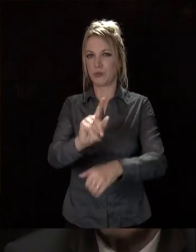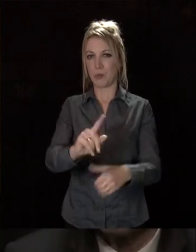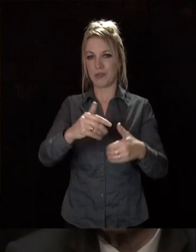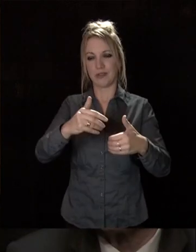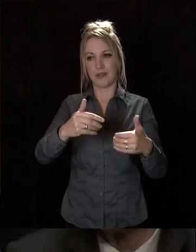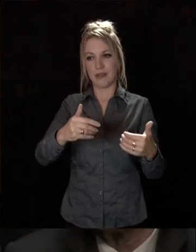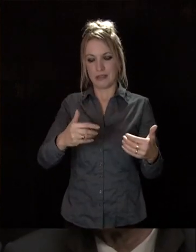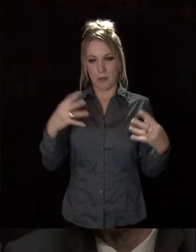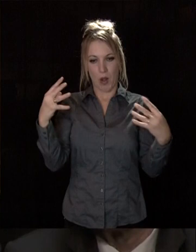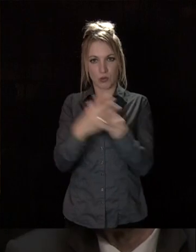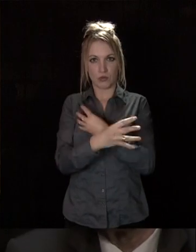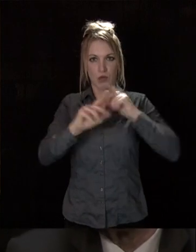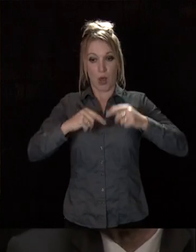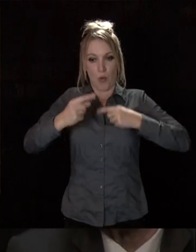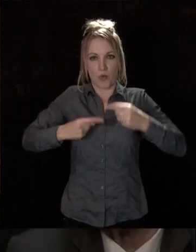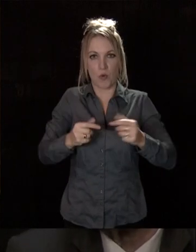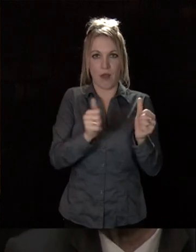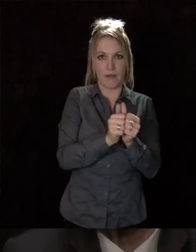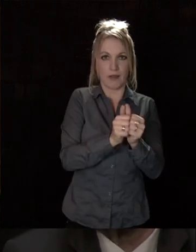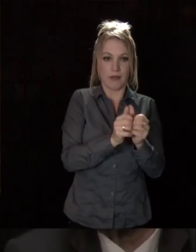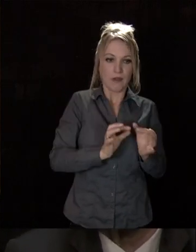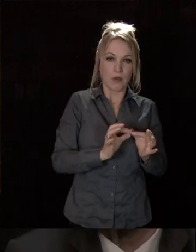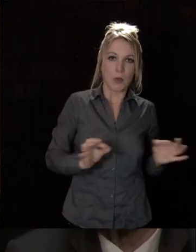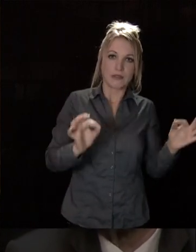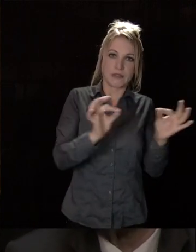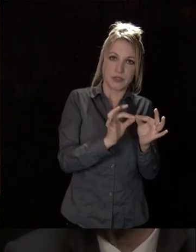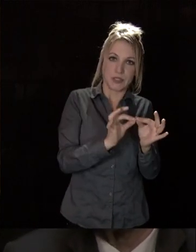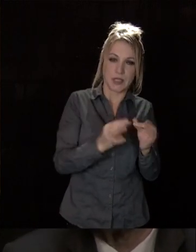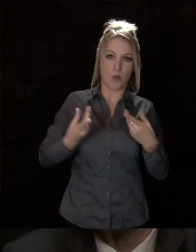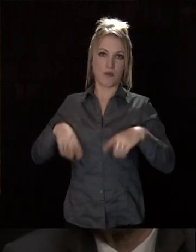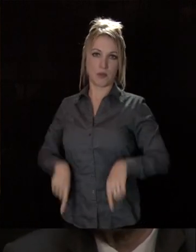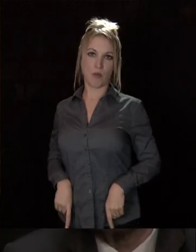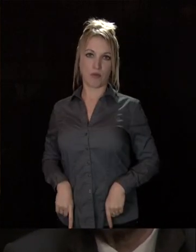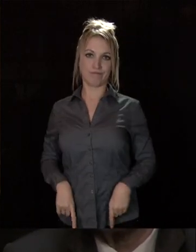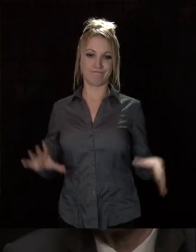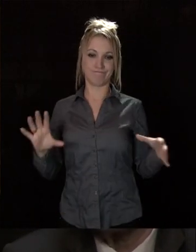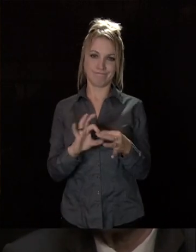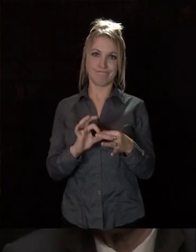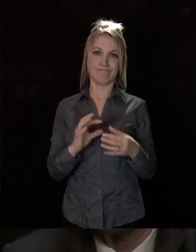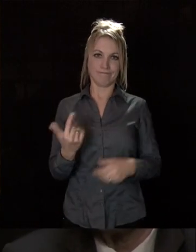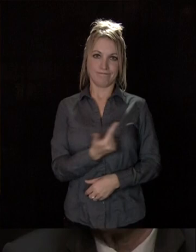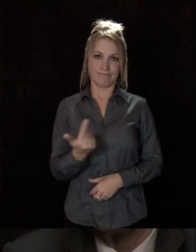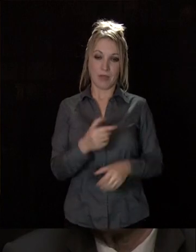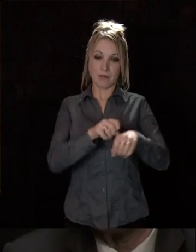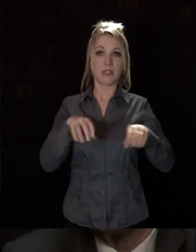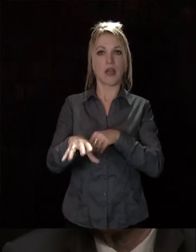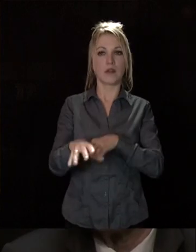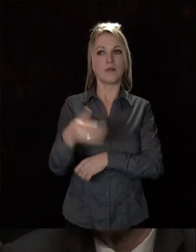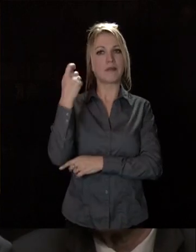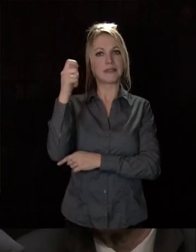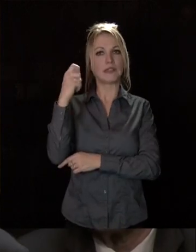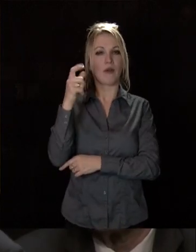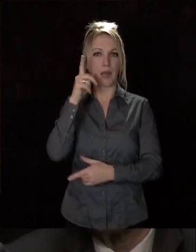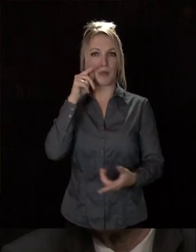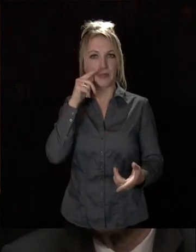malentendu est en train de s'installer entre les collectivités et le gouvernement, malgré toute l'habileté médiatique du président de la